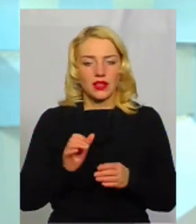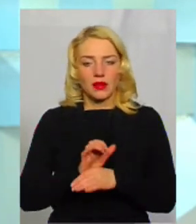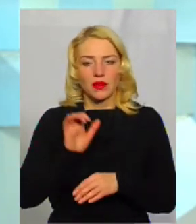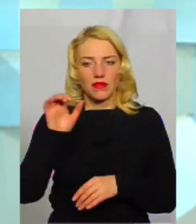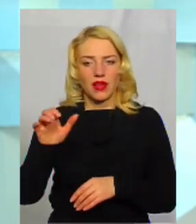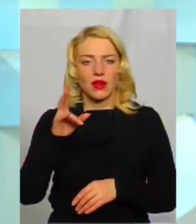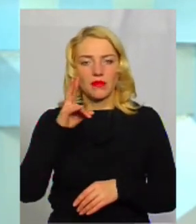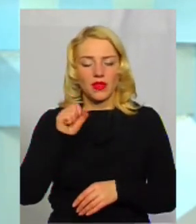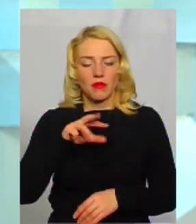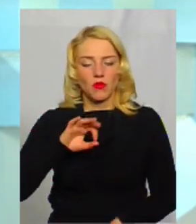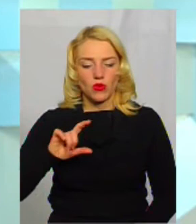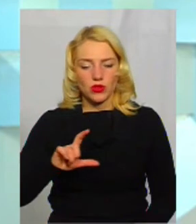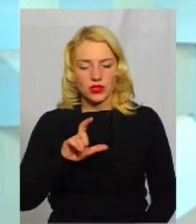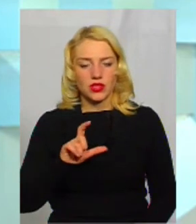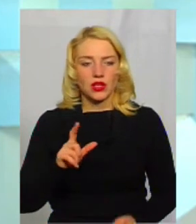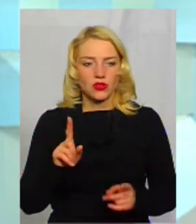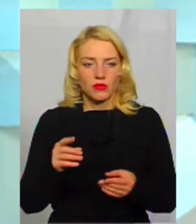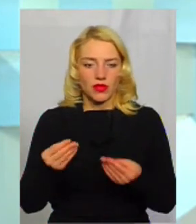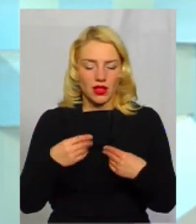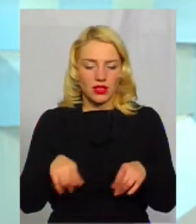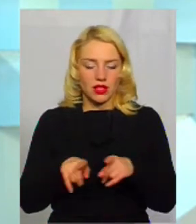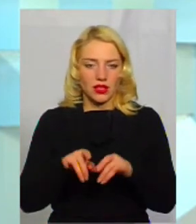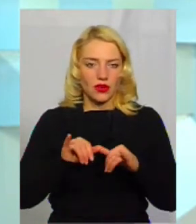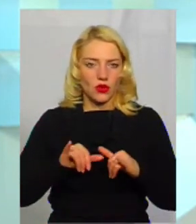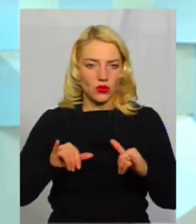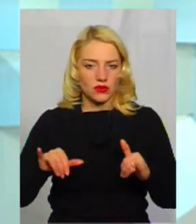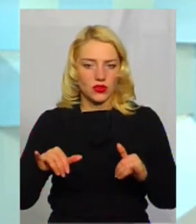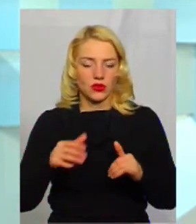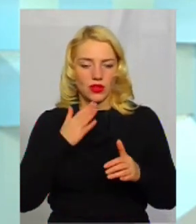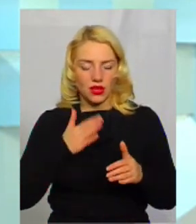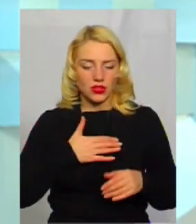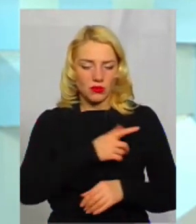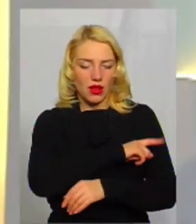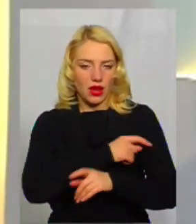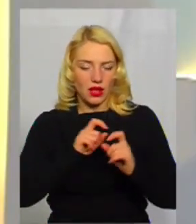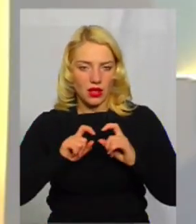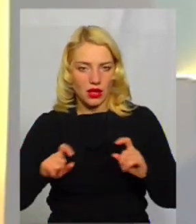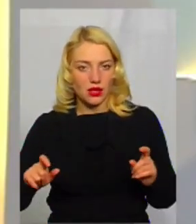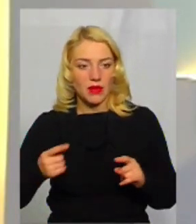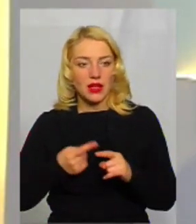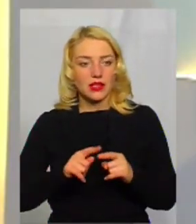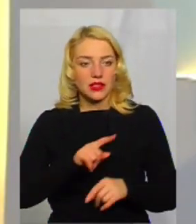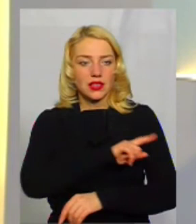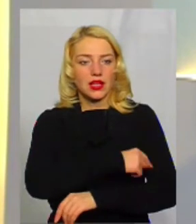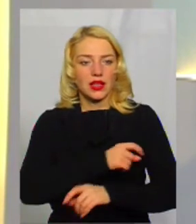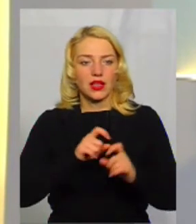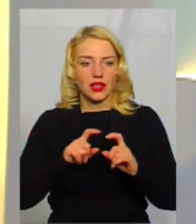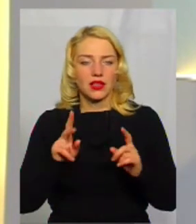затвердили такий план розвідку наших лікарень. Але ці лікарні, які не війшли в